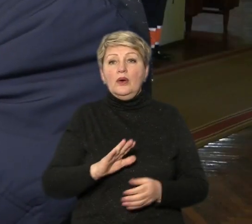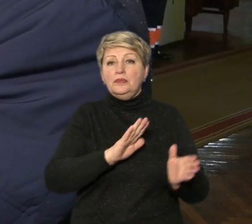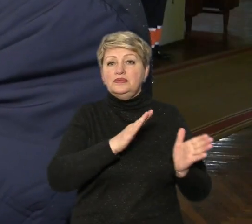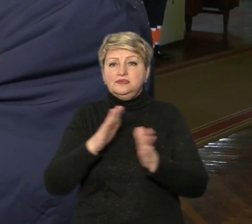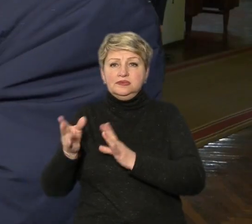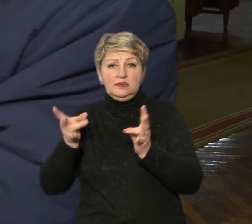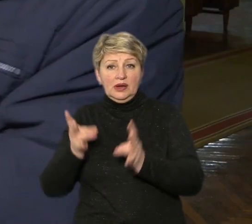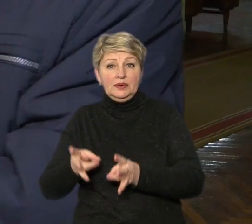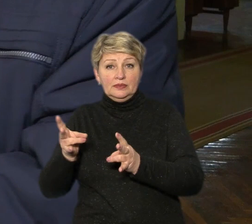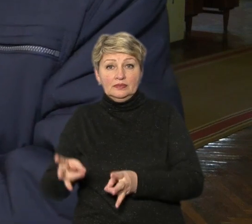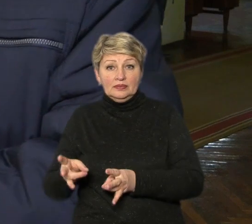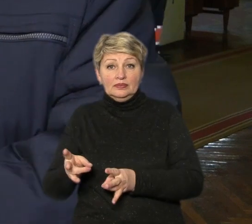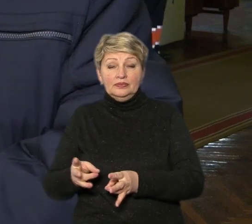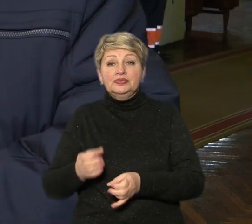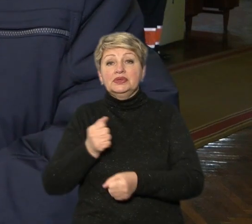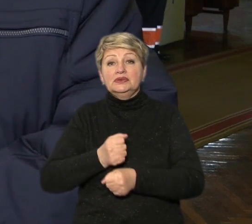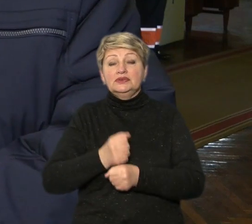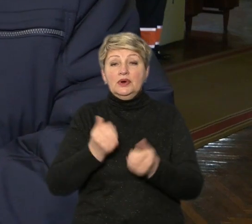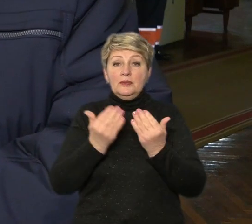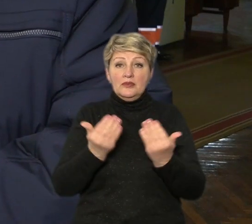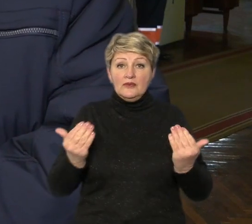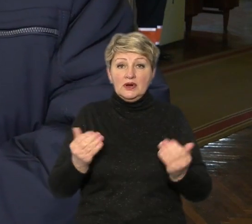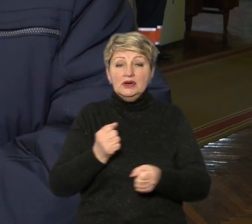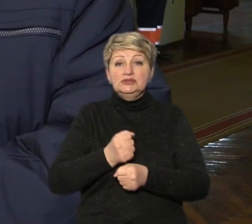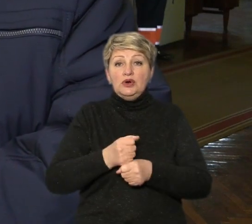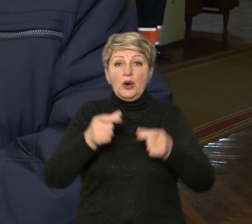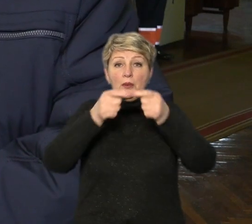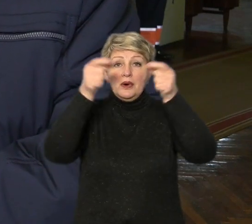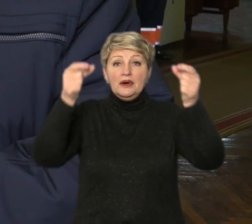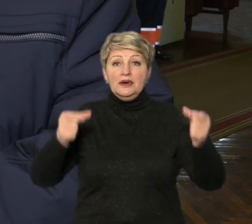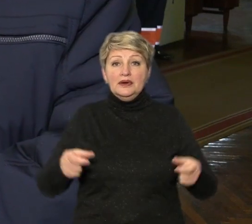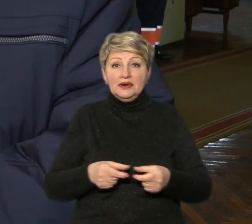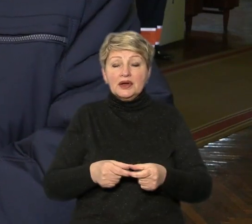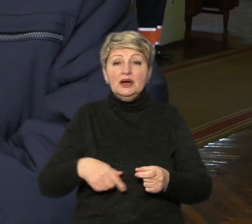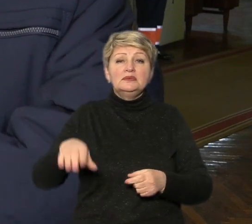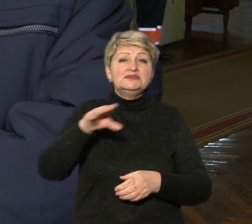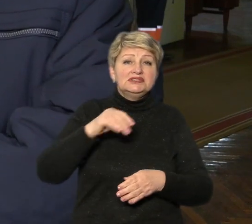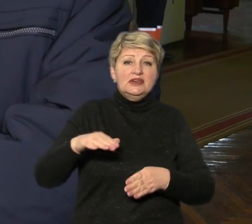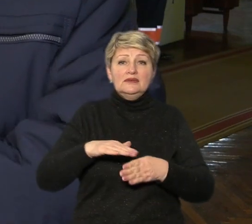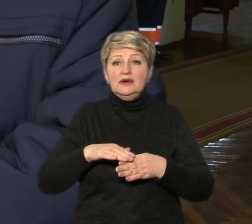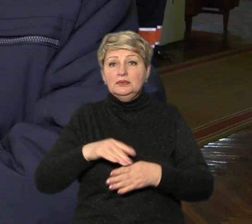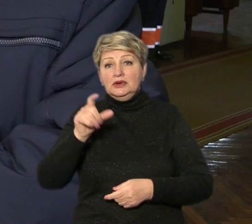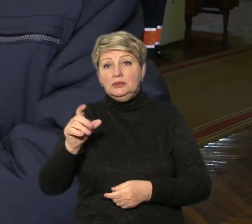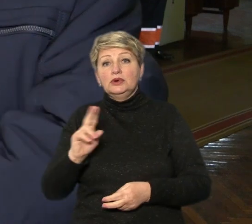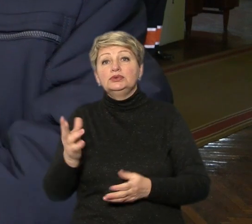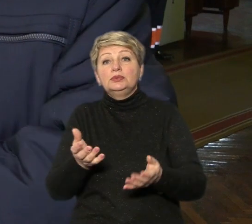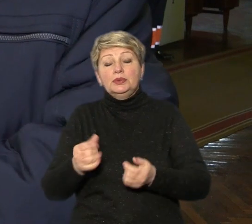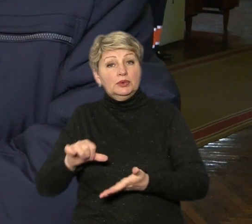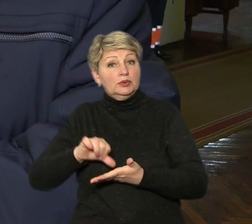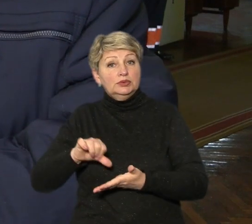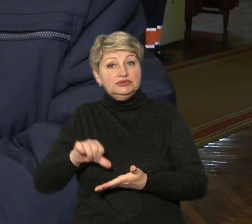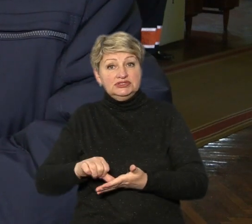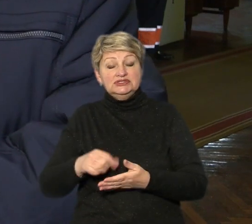колу є, вроде, рамка. І ми розмістили по колу всі фамілії, всіх людей, які приймали участь в